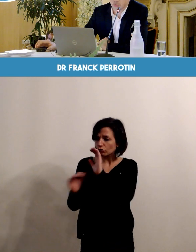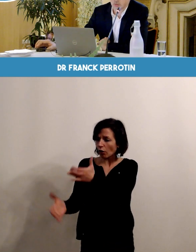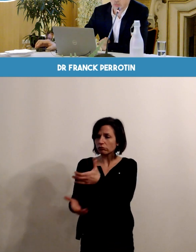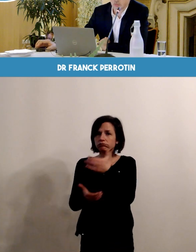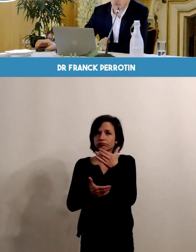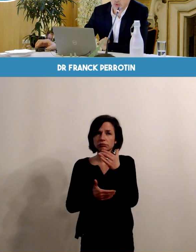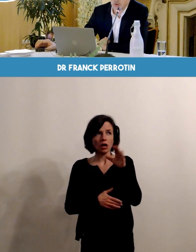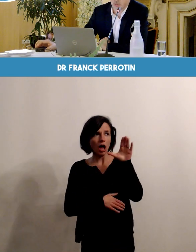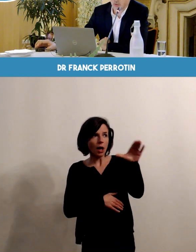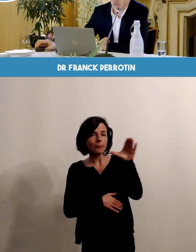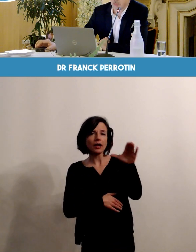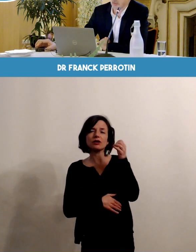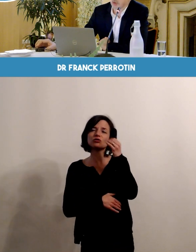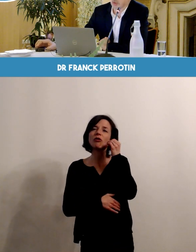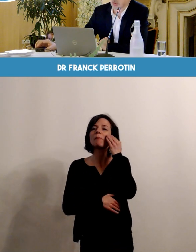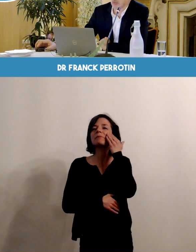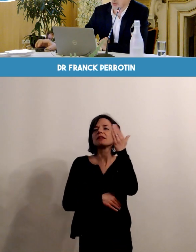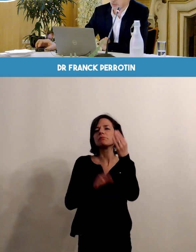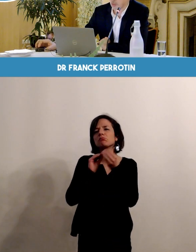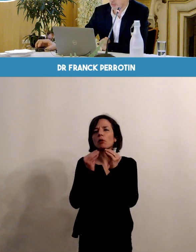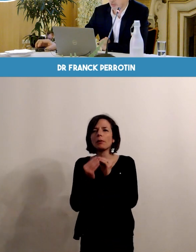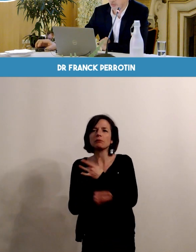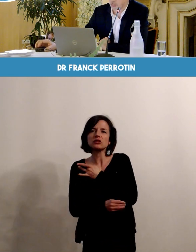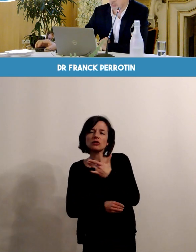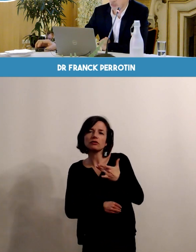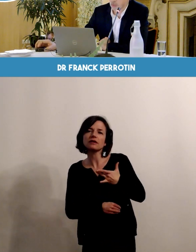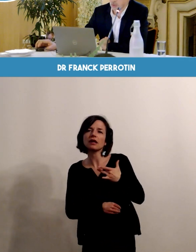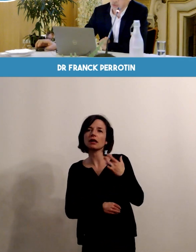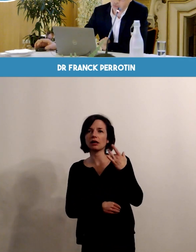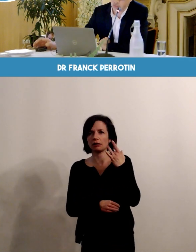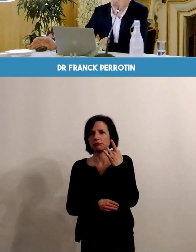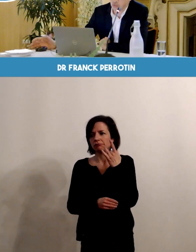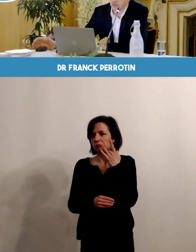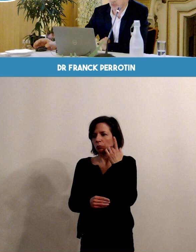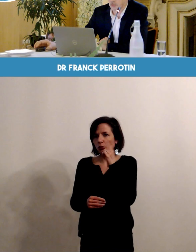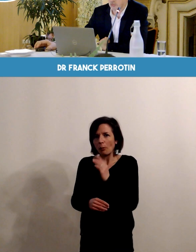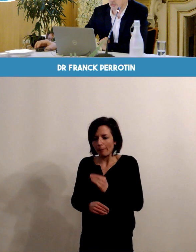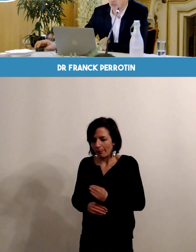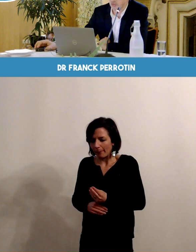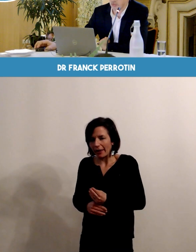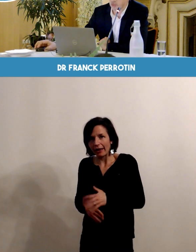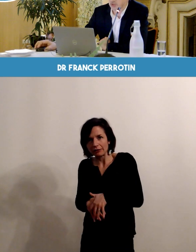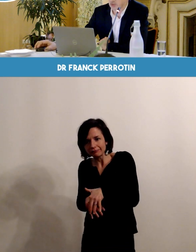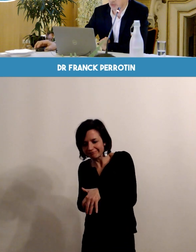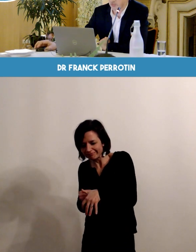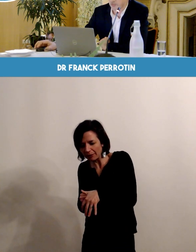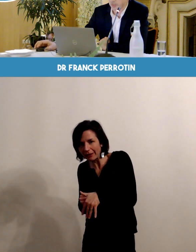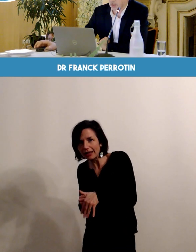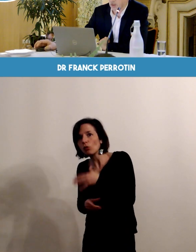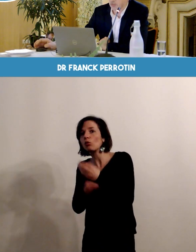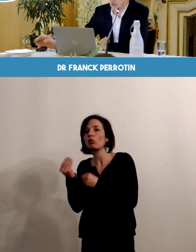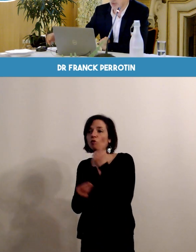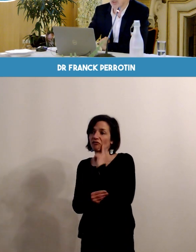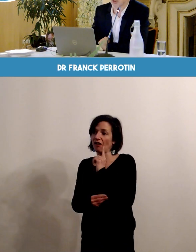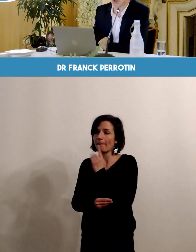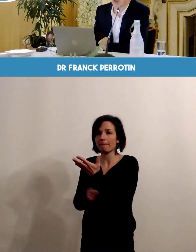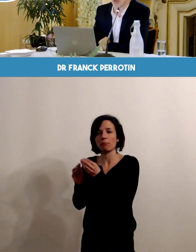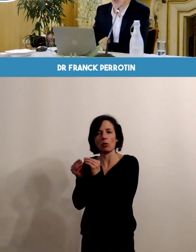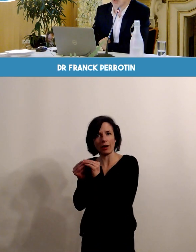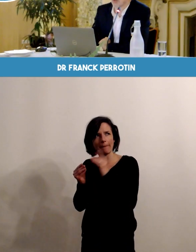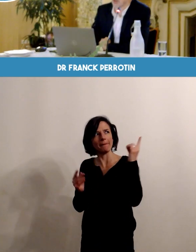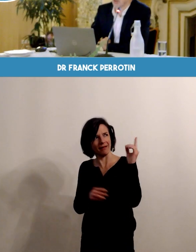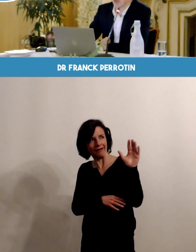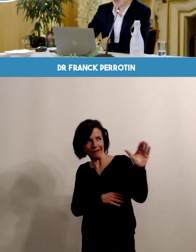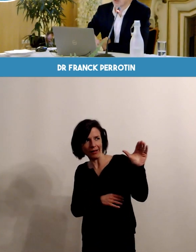deuxième intention quand il y des problèmes de santé importants pour le fœtus, le futur enfant ou pour la femme enceinte. Et puis, il le médecin